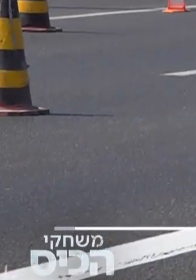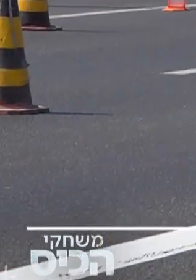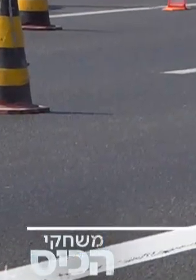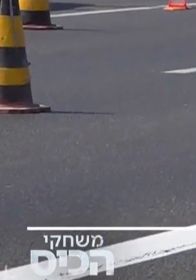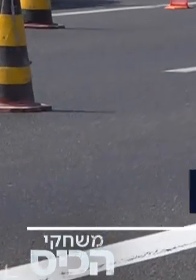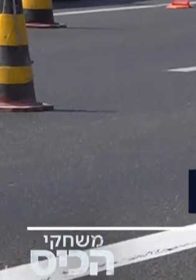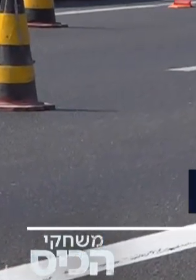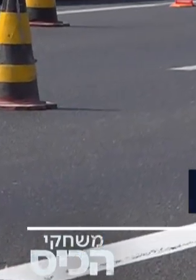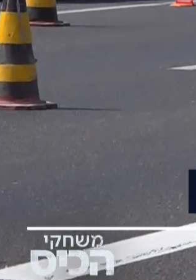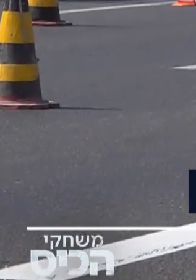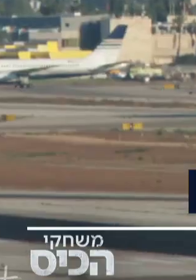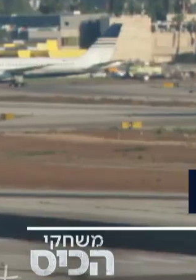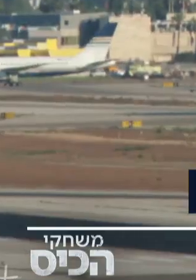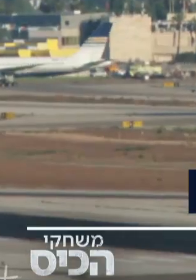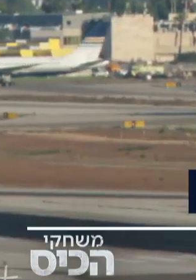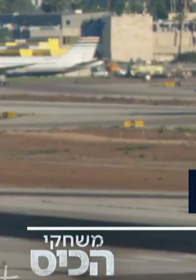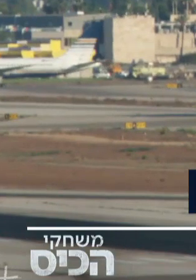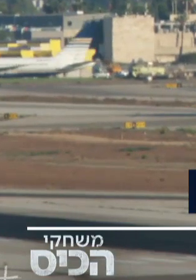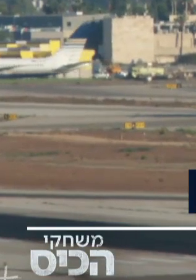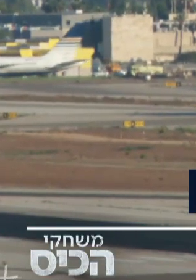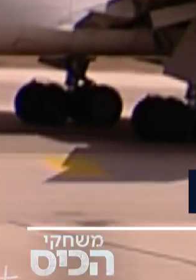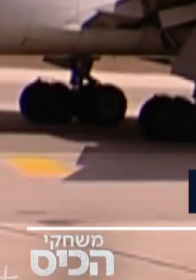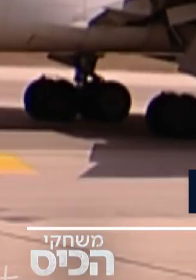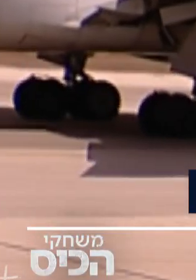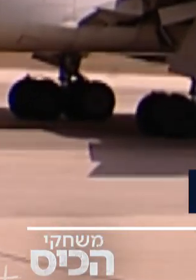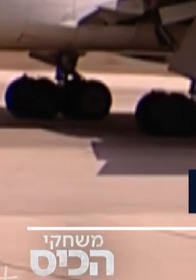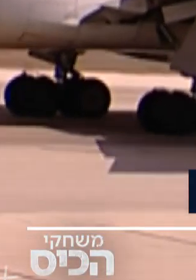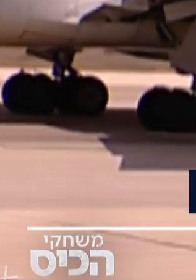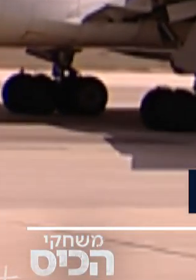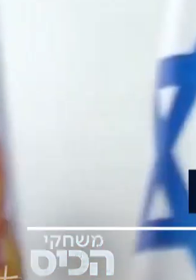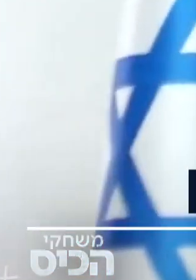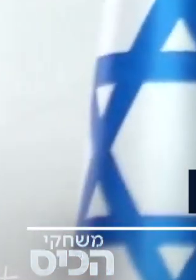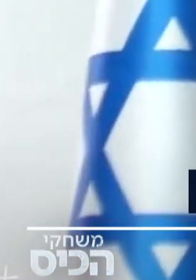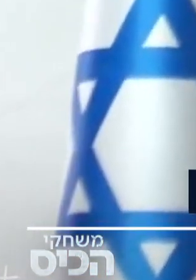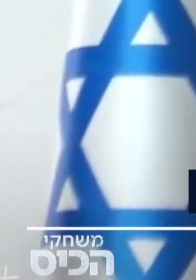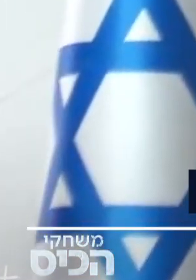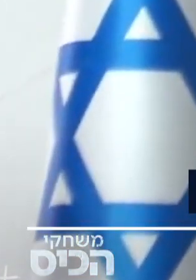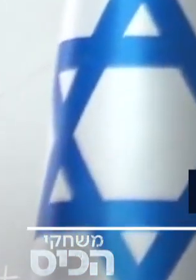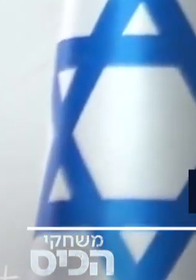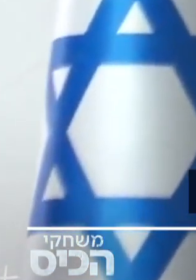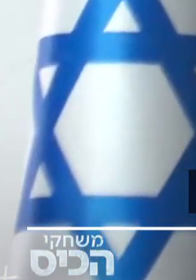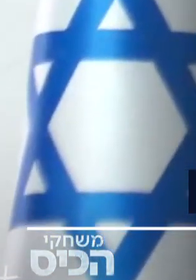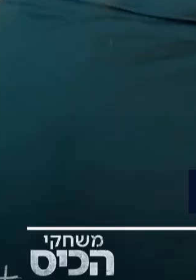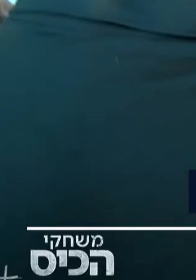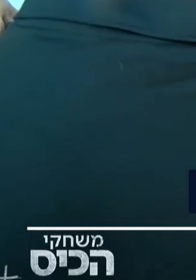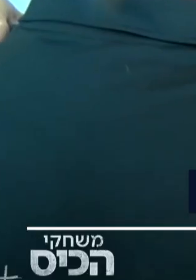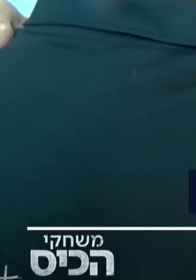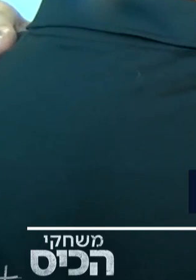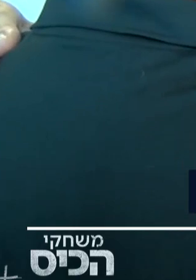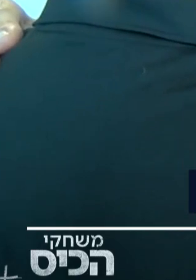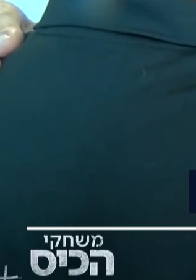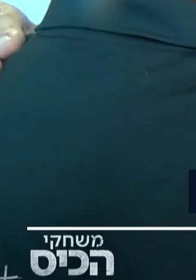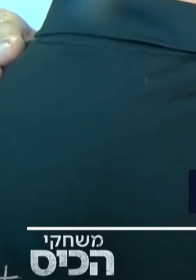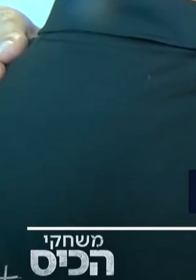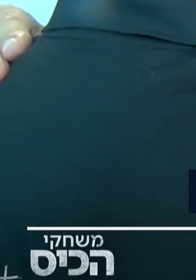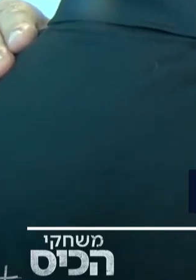השמיים ייפתחו לטיסות מחר בחצות, הרבה לפני כל העסקים הקטנים, למשל. כך החליטו היום שרי הבריאות והתחבורה. מאחורי